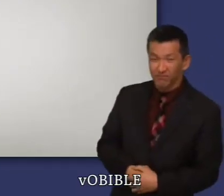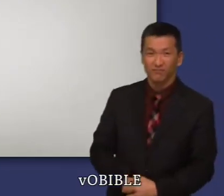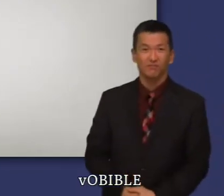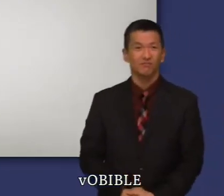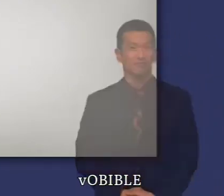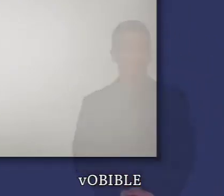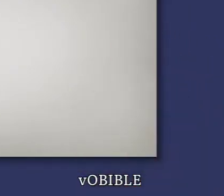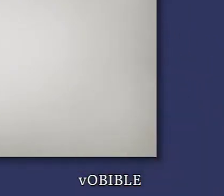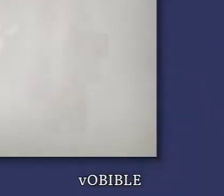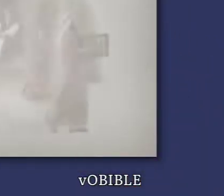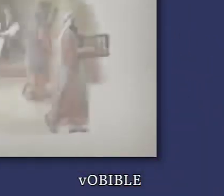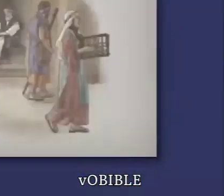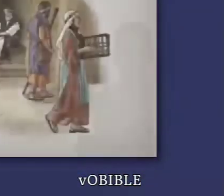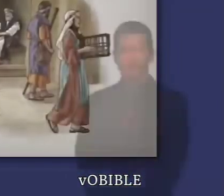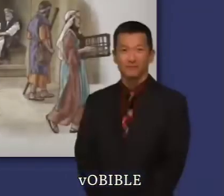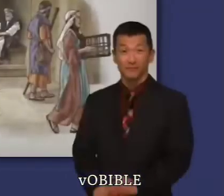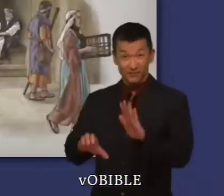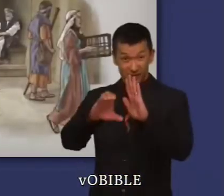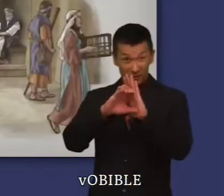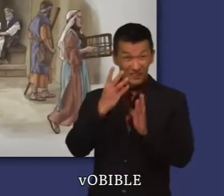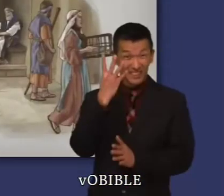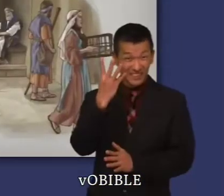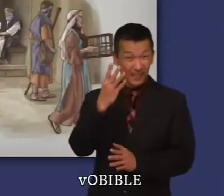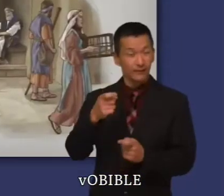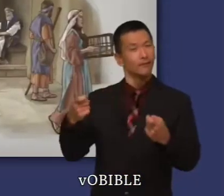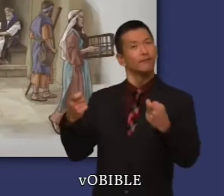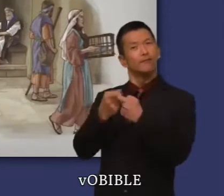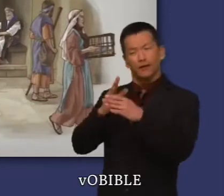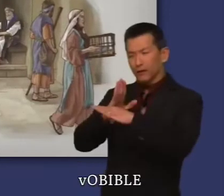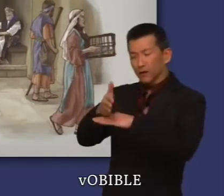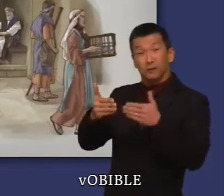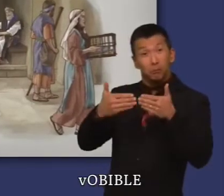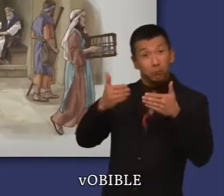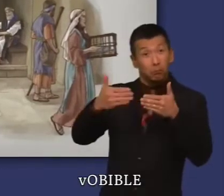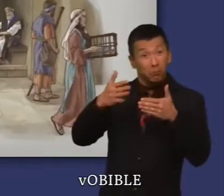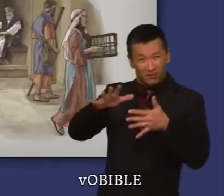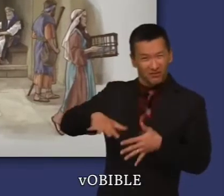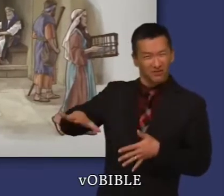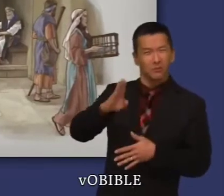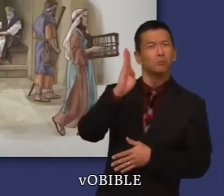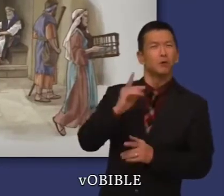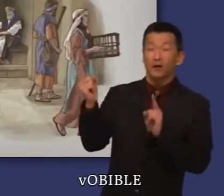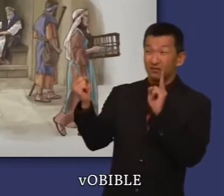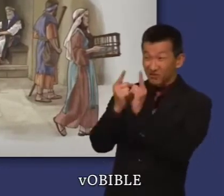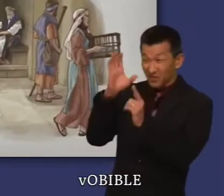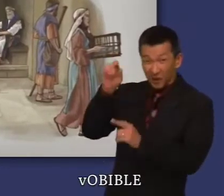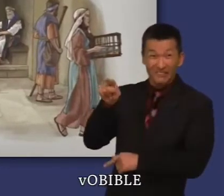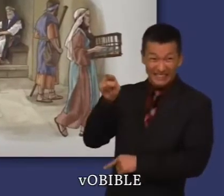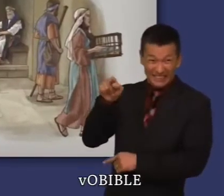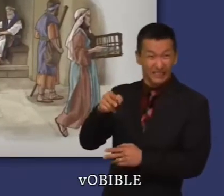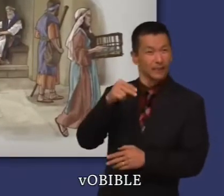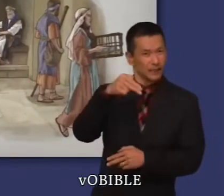Dans le chapitre 4, Boaz va à la porte de la ville de Bethléem. Il y rencontre l'autre parent que le récit